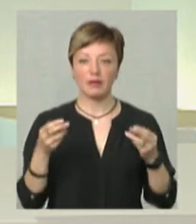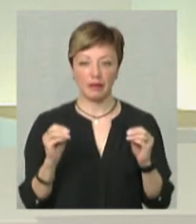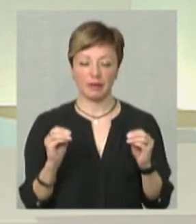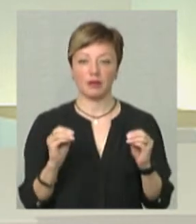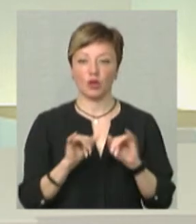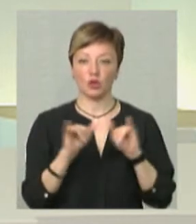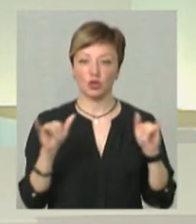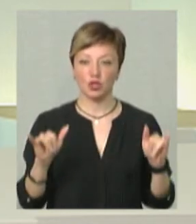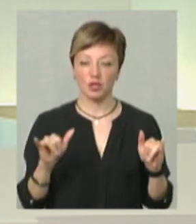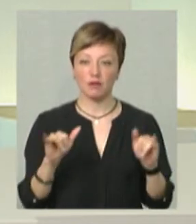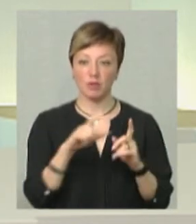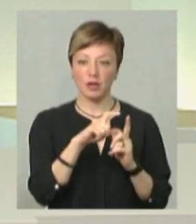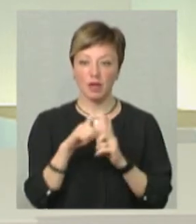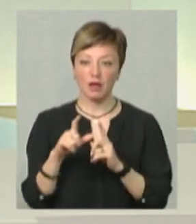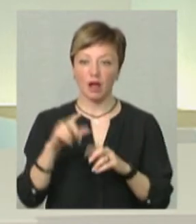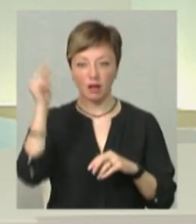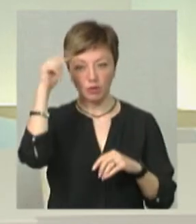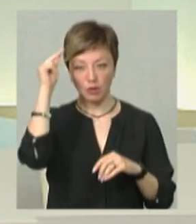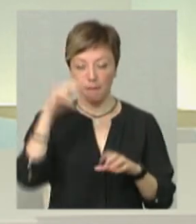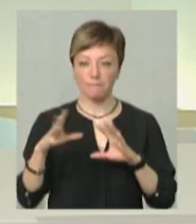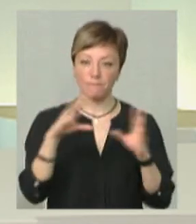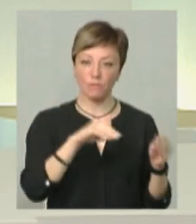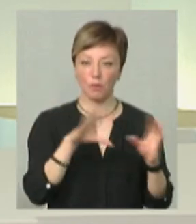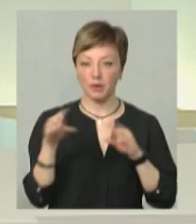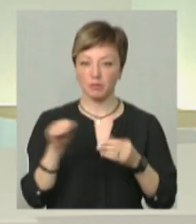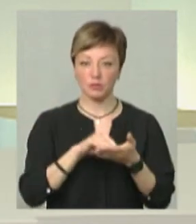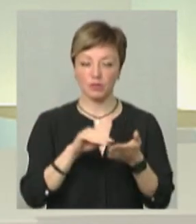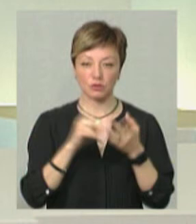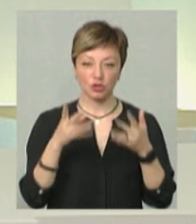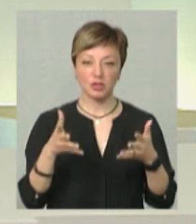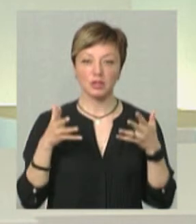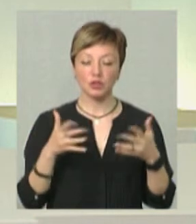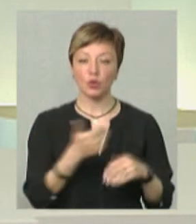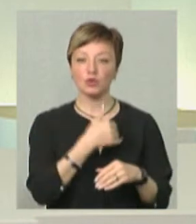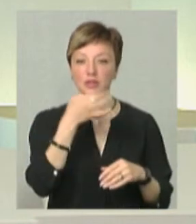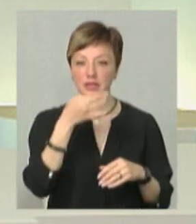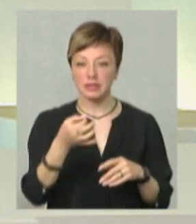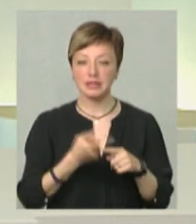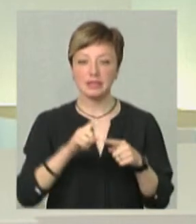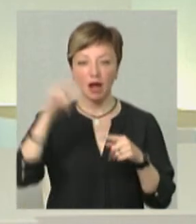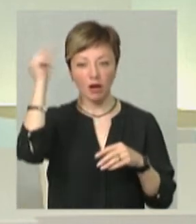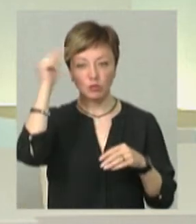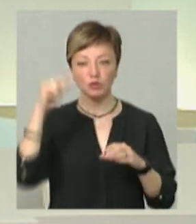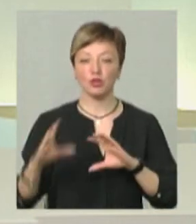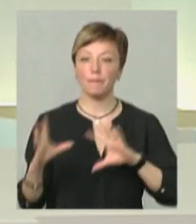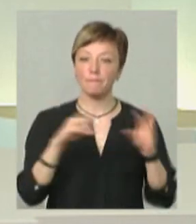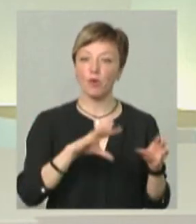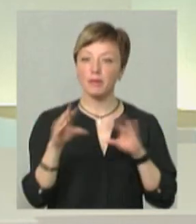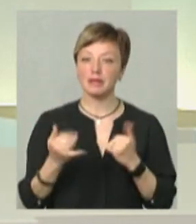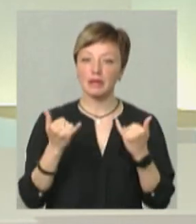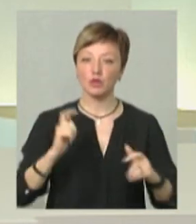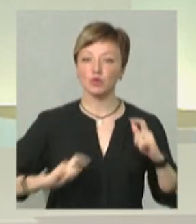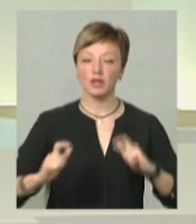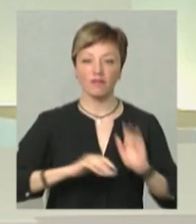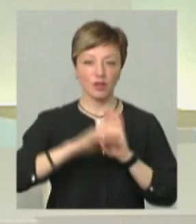розширив поняття академічної мобільності, прописав це чіткіше. Але я хочу сказати, академічна мобільність в основному для